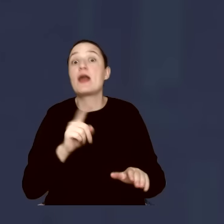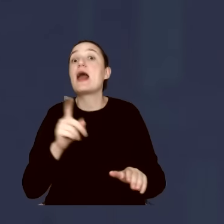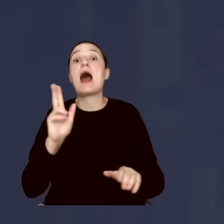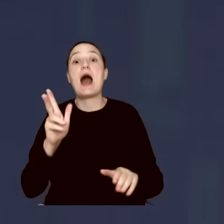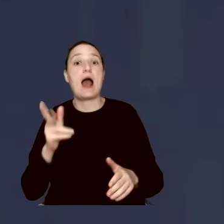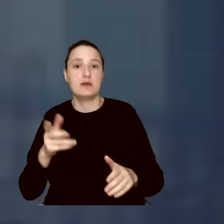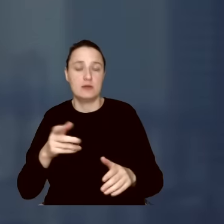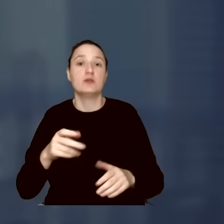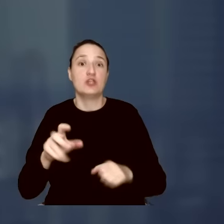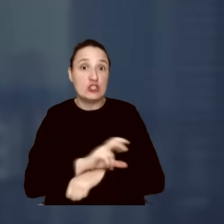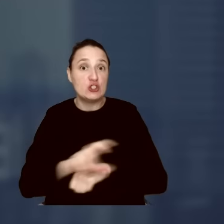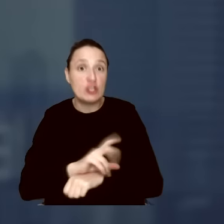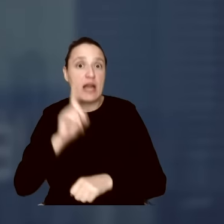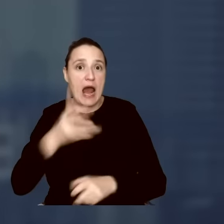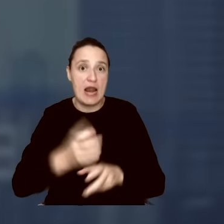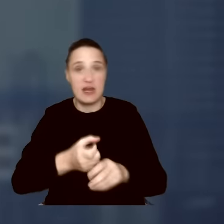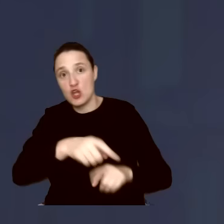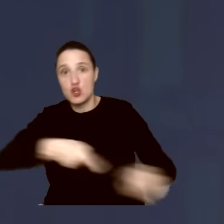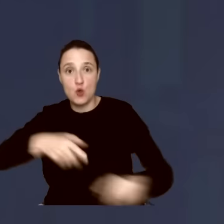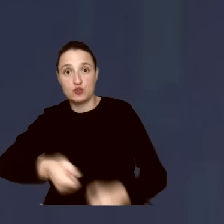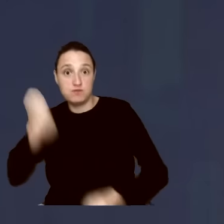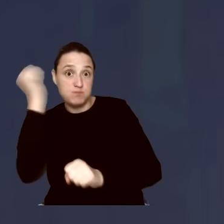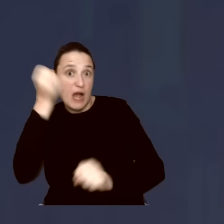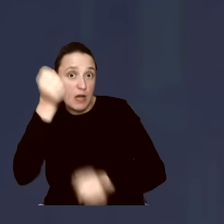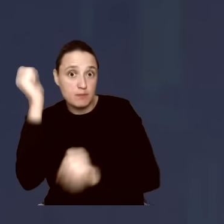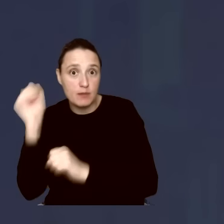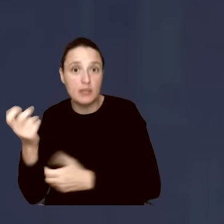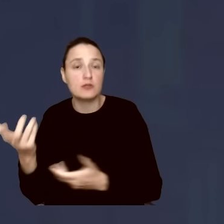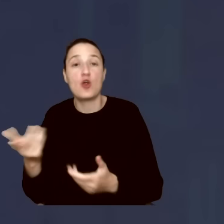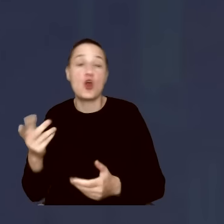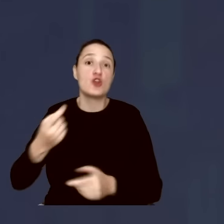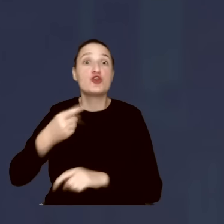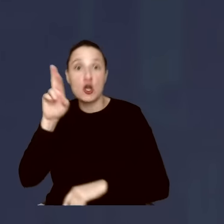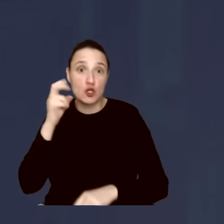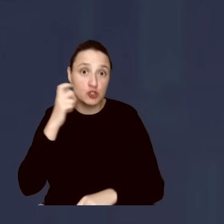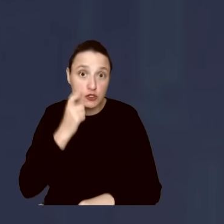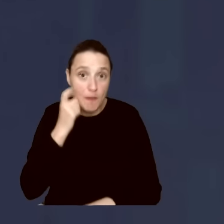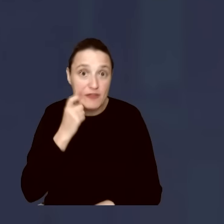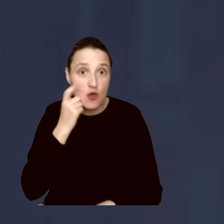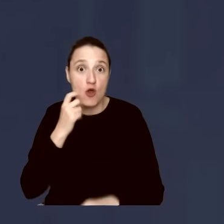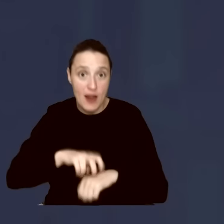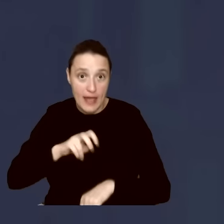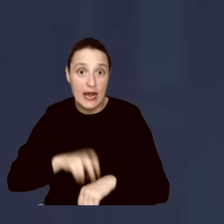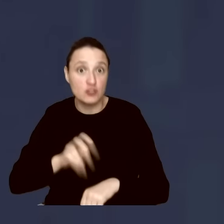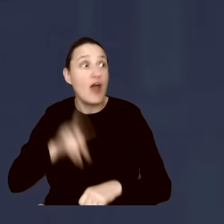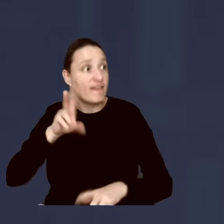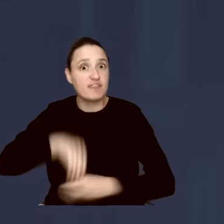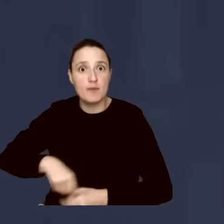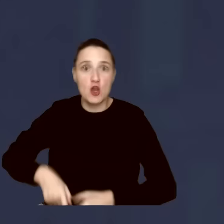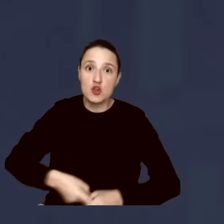maczetami, tych inżynierów z maczetami, tych wszystkich doktorów, stomatologów, lekarzy z nożami, czy